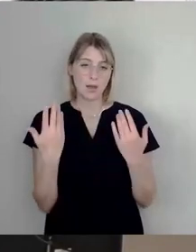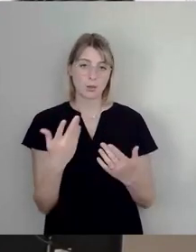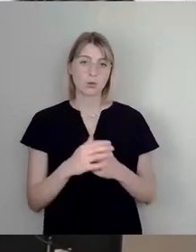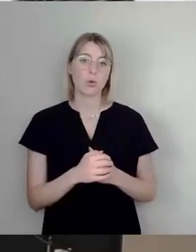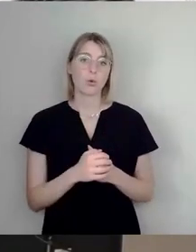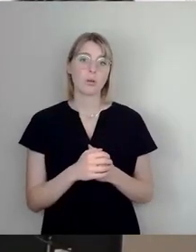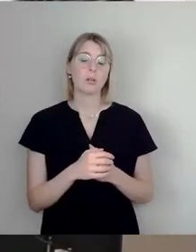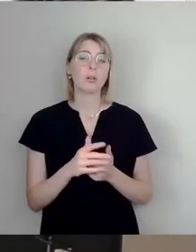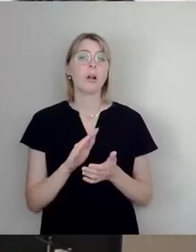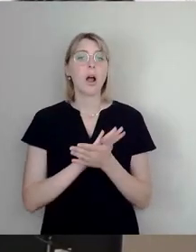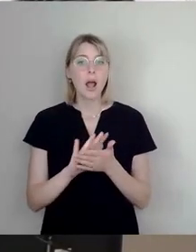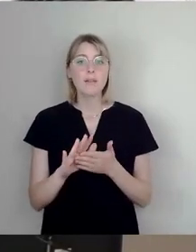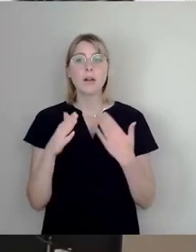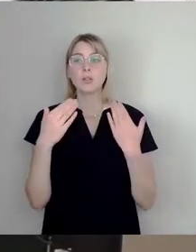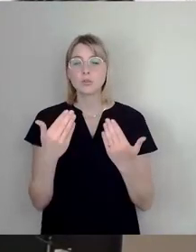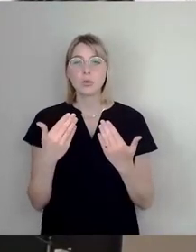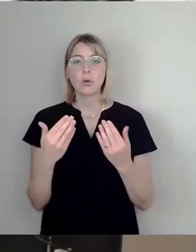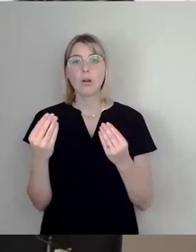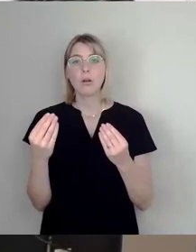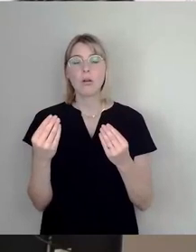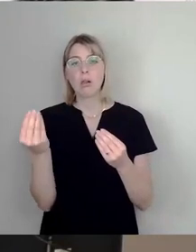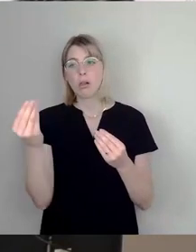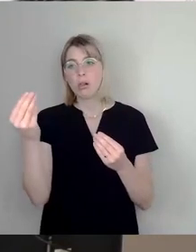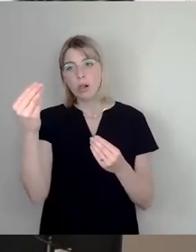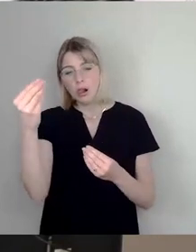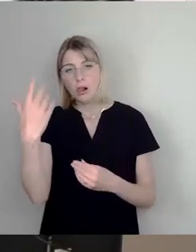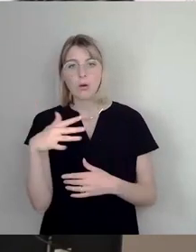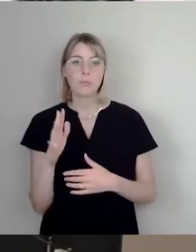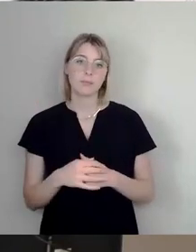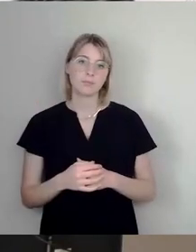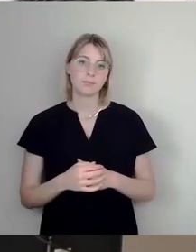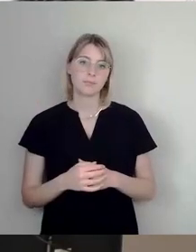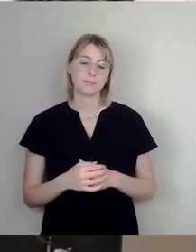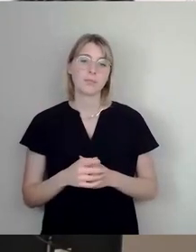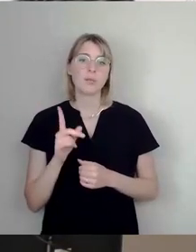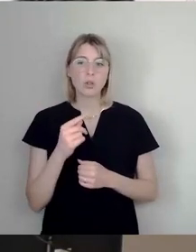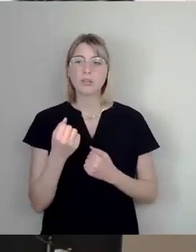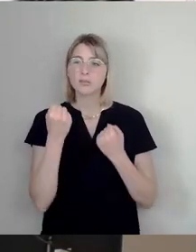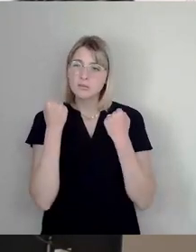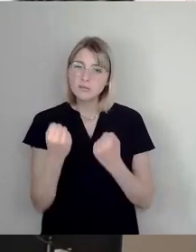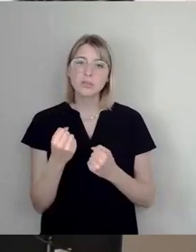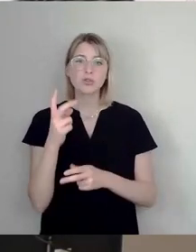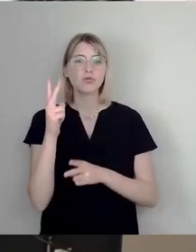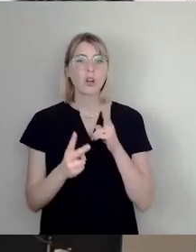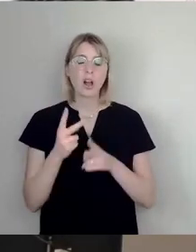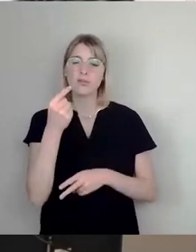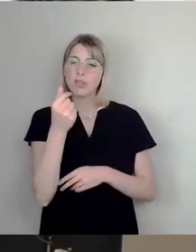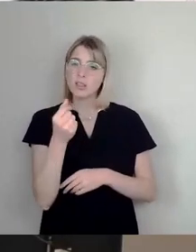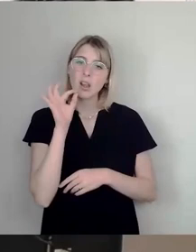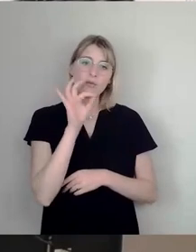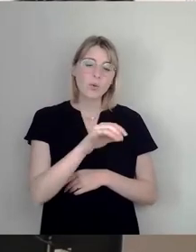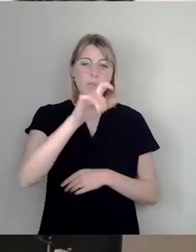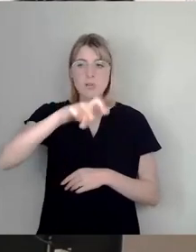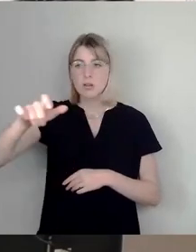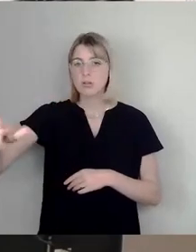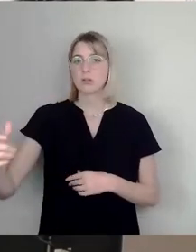viele würden sagen, ein Läpperschlepper-Bauernfänger. Das ist ein massiver finanzieller Schaden, der dem Bürger zugefügt